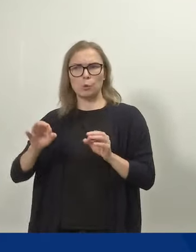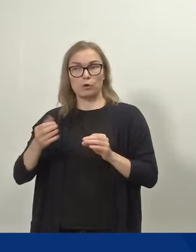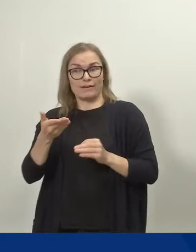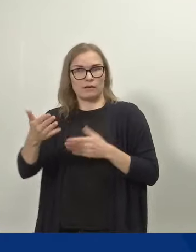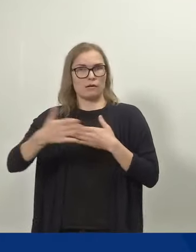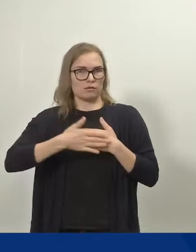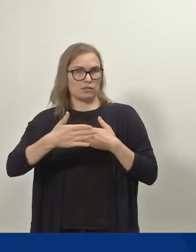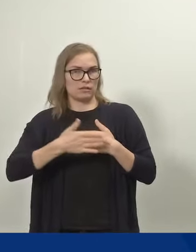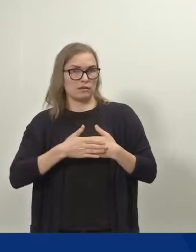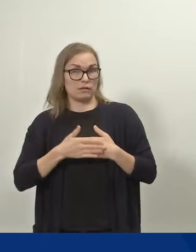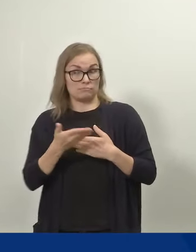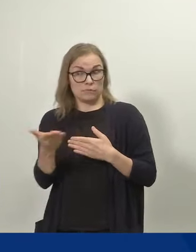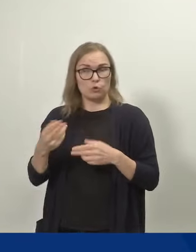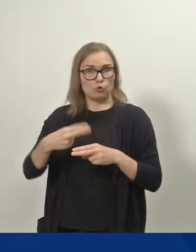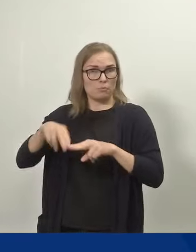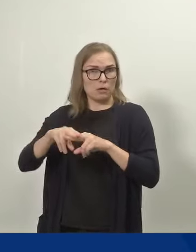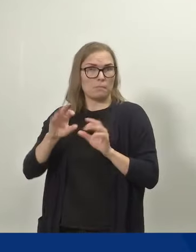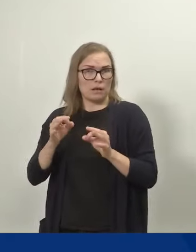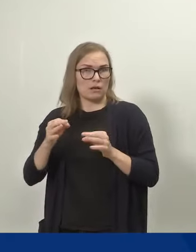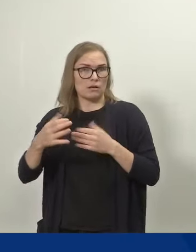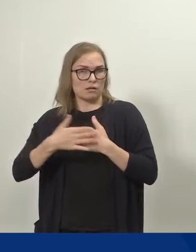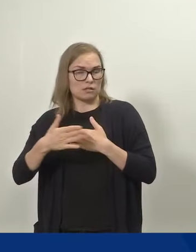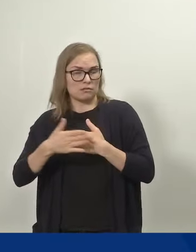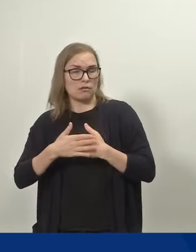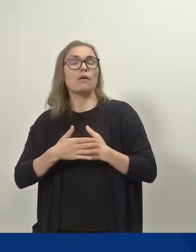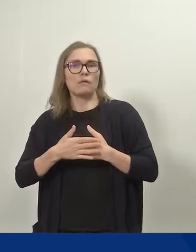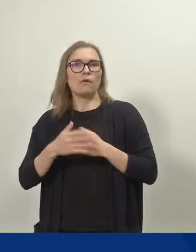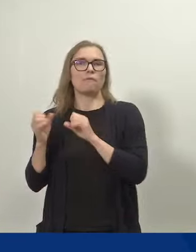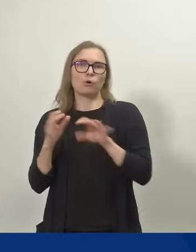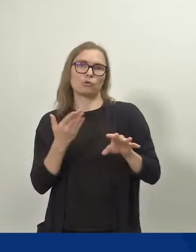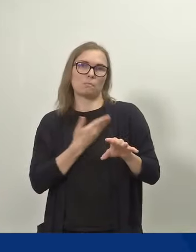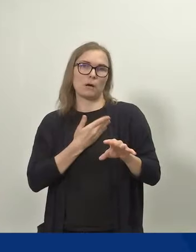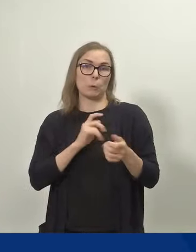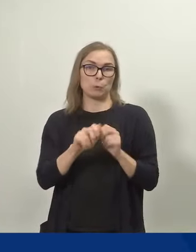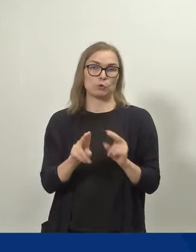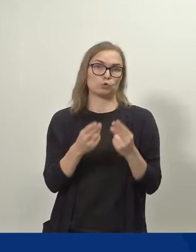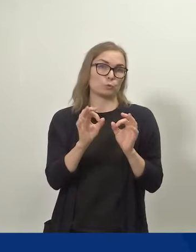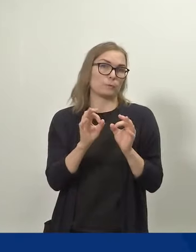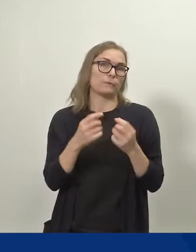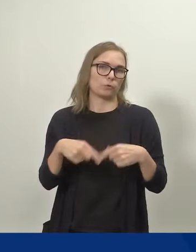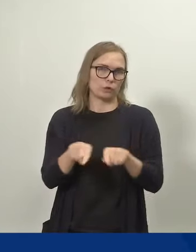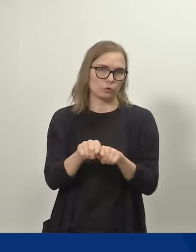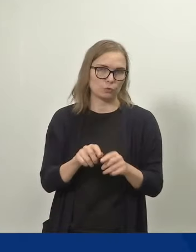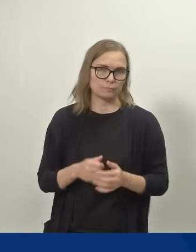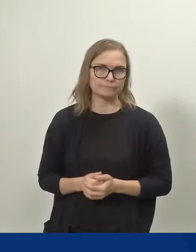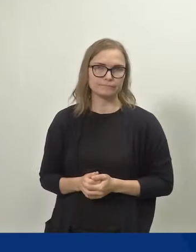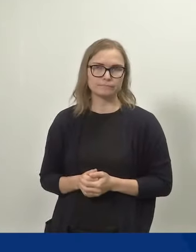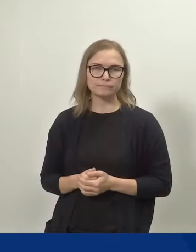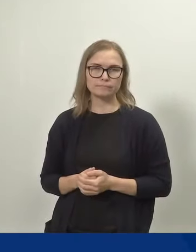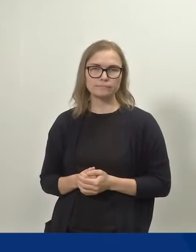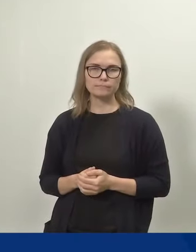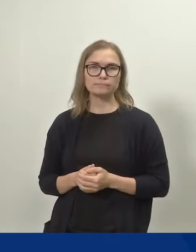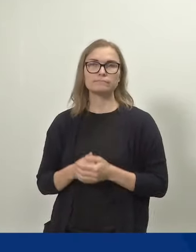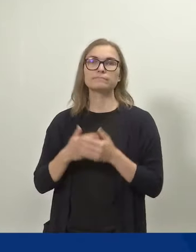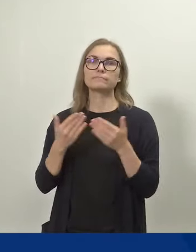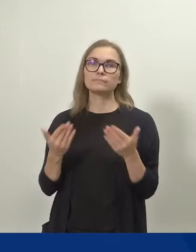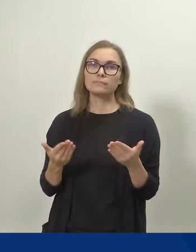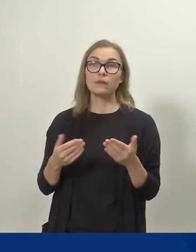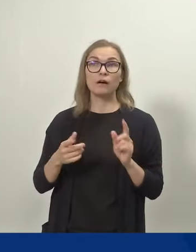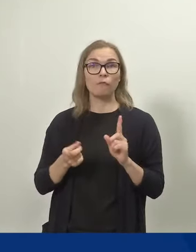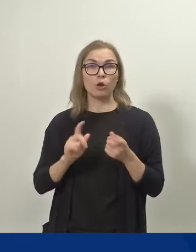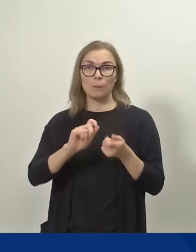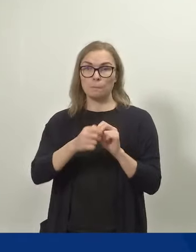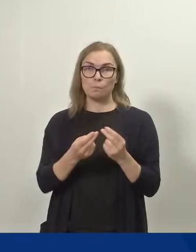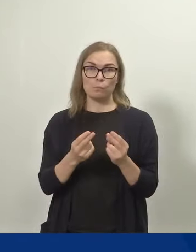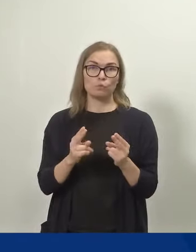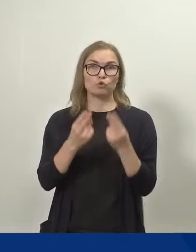työpaikoilla. Iso muutos perhevapauden jakautumiseen käytännössä ei tapahdu välttämättä